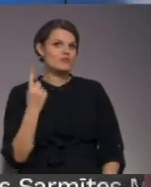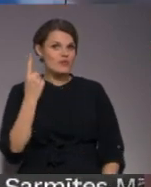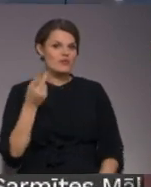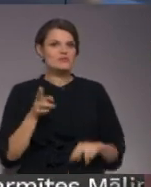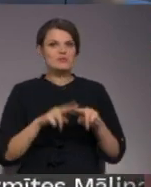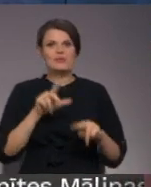vietnē LSMLB.